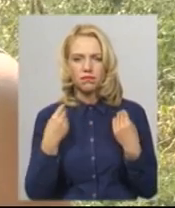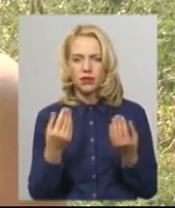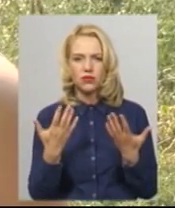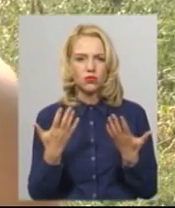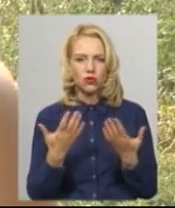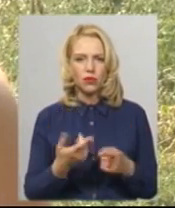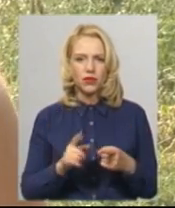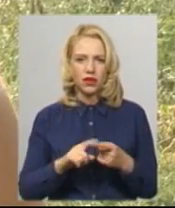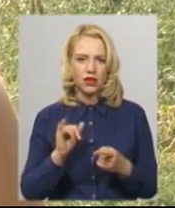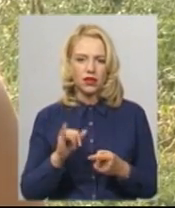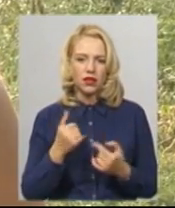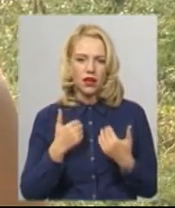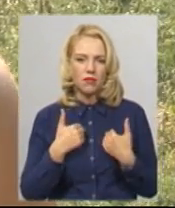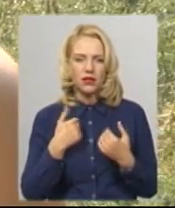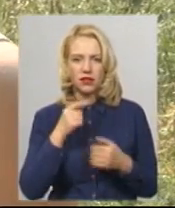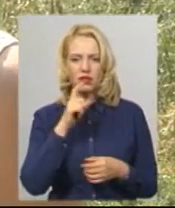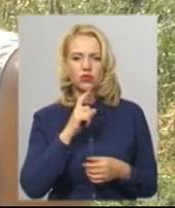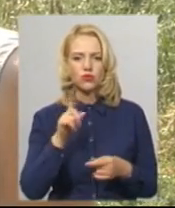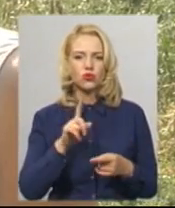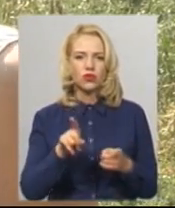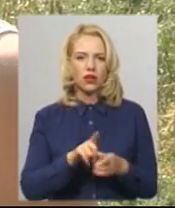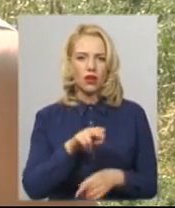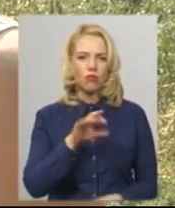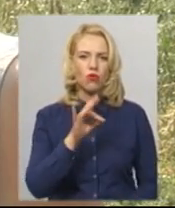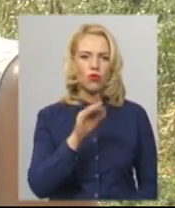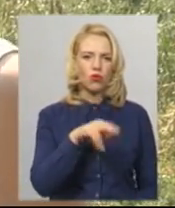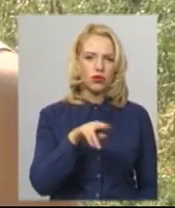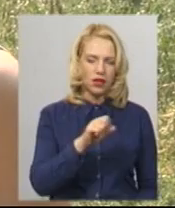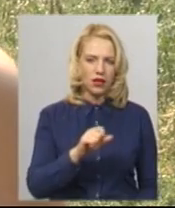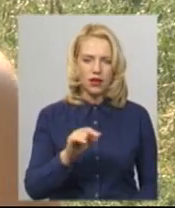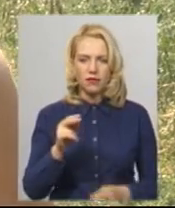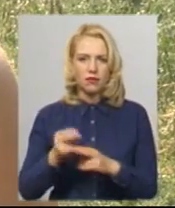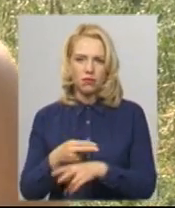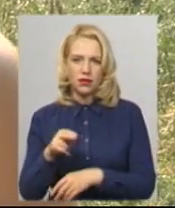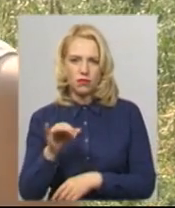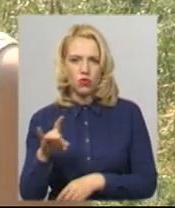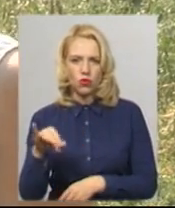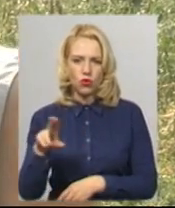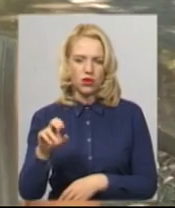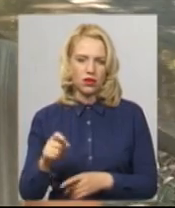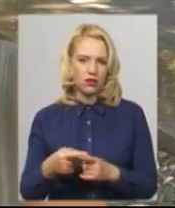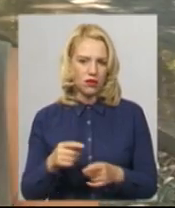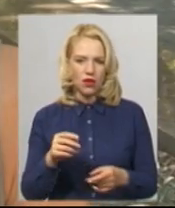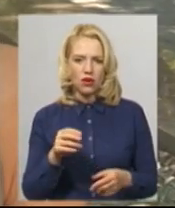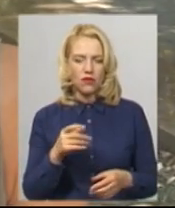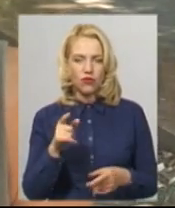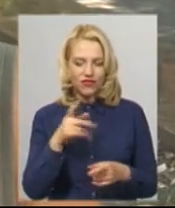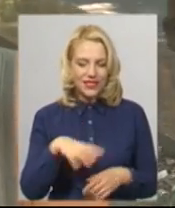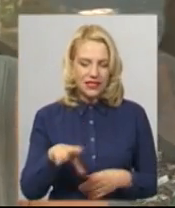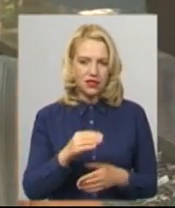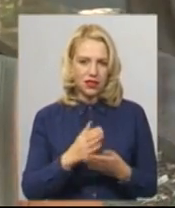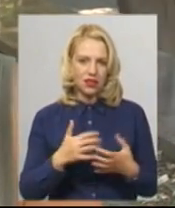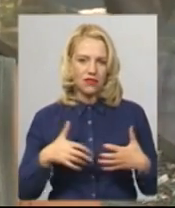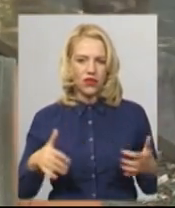от для мене я не розумію, що таке породіста і непородіста. Тварина є тварином». Валентина Полякова